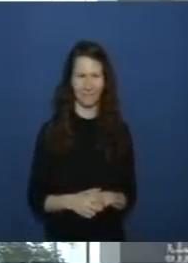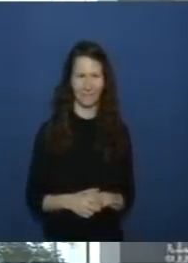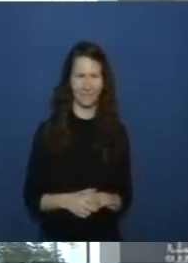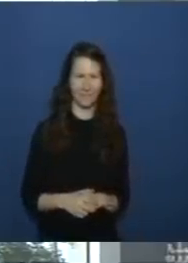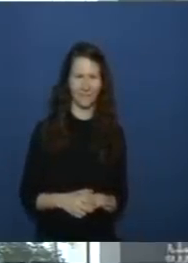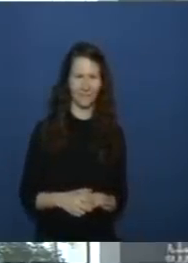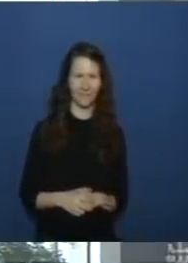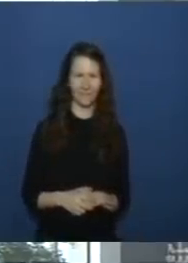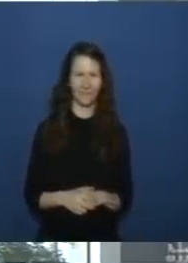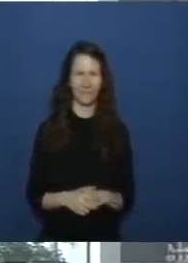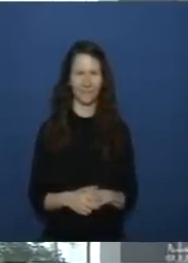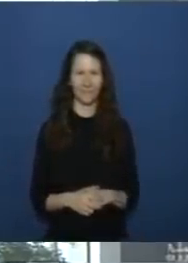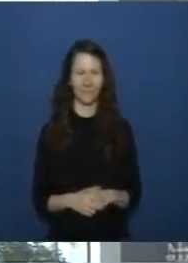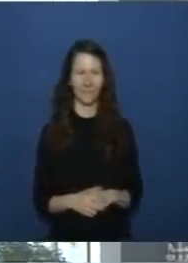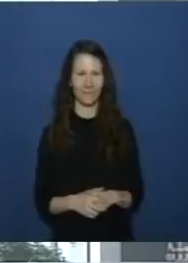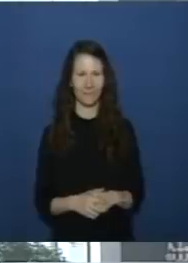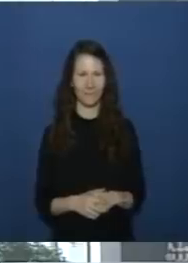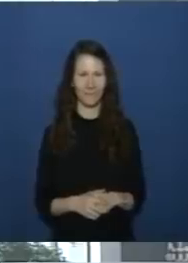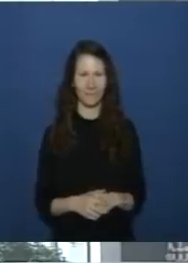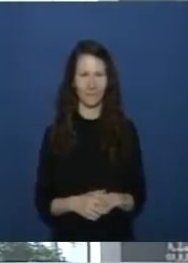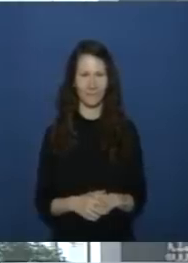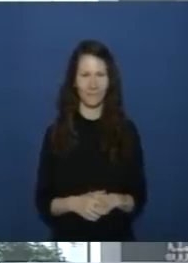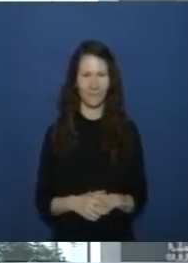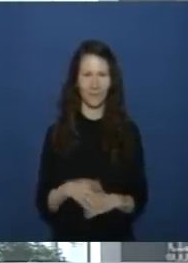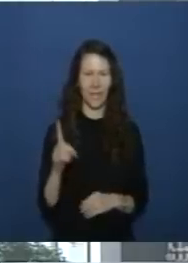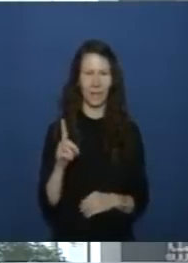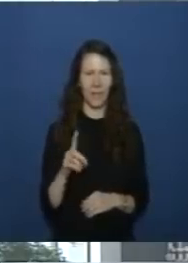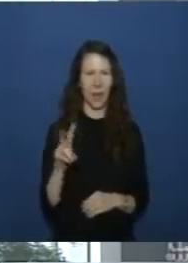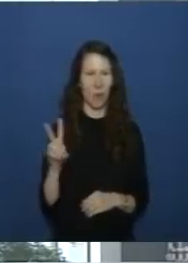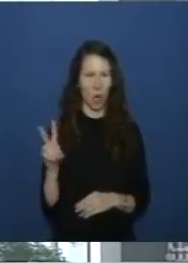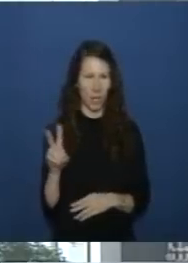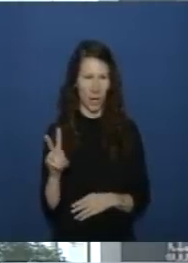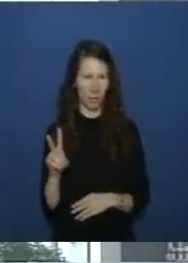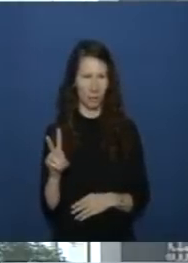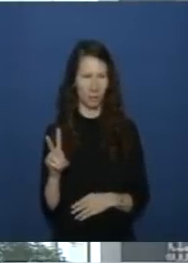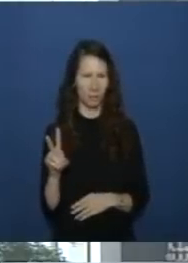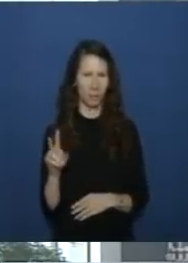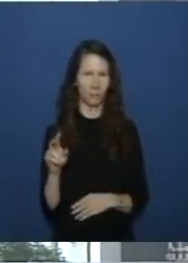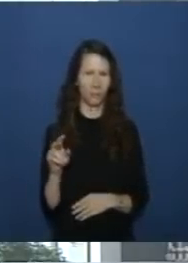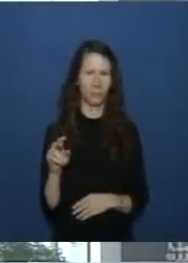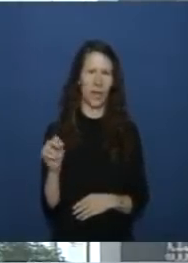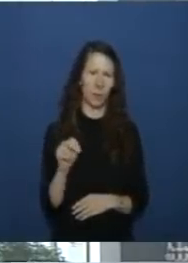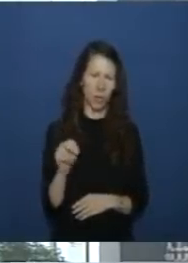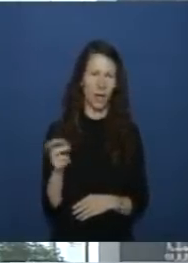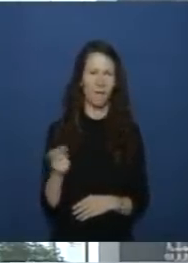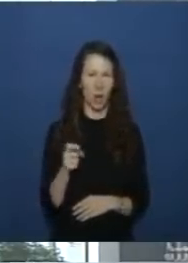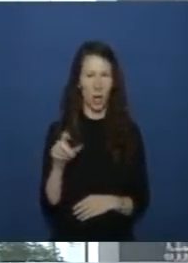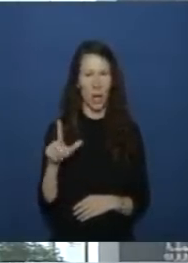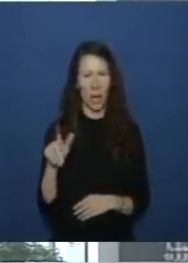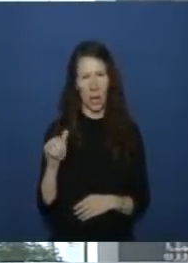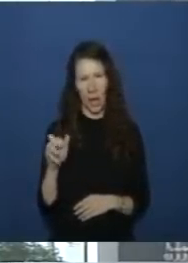ich rufe eine frage von delphine bollier von nerbollier von la croix auf